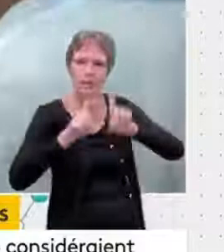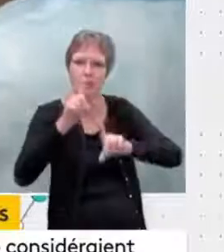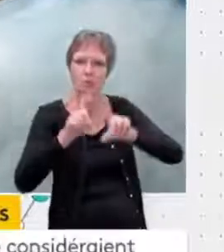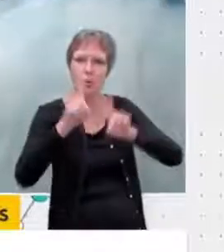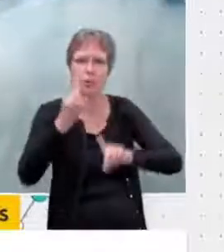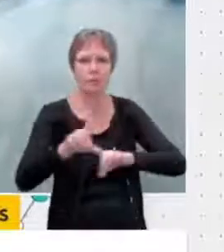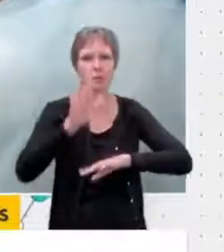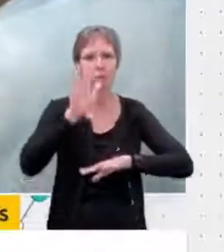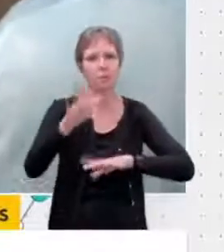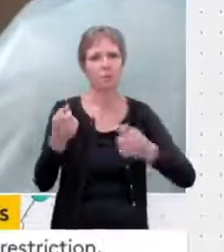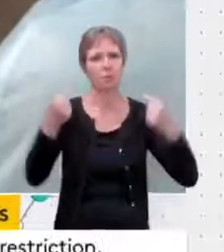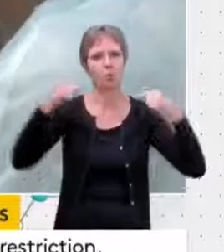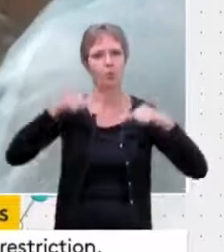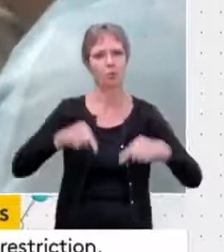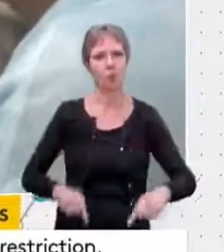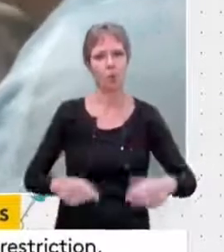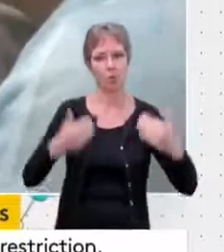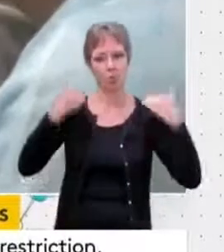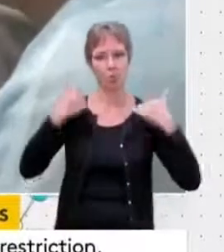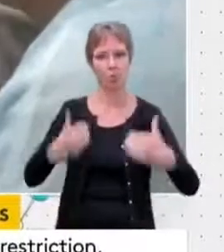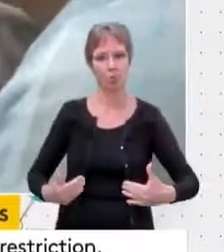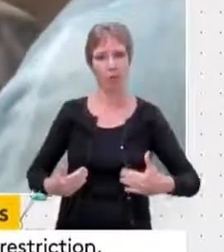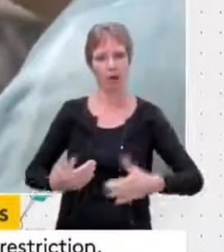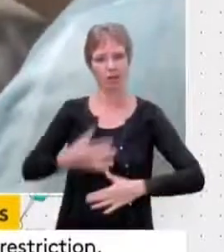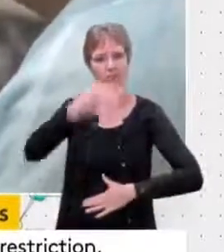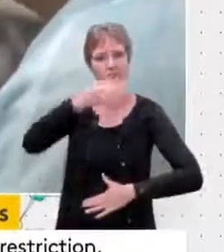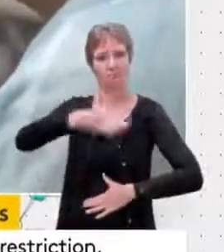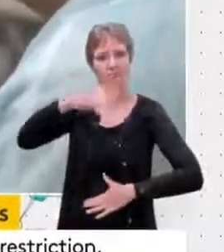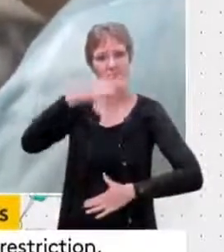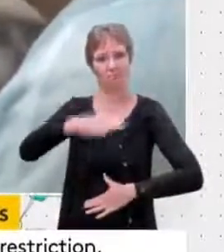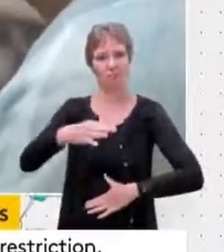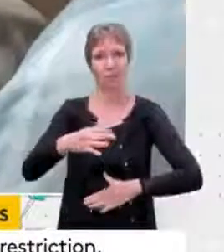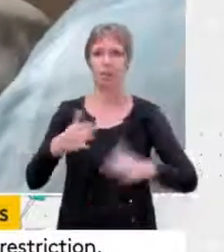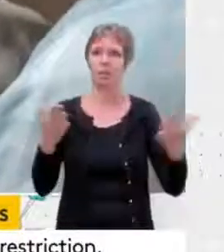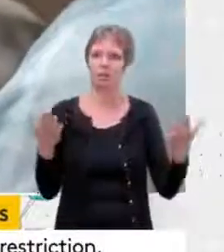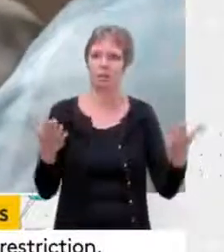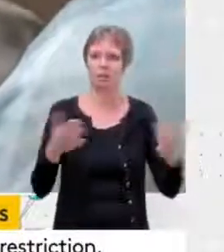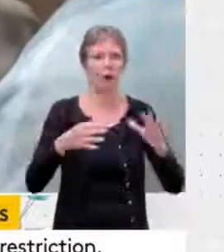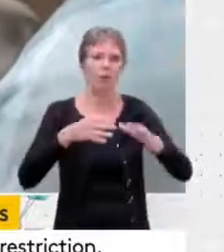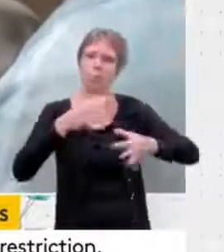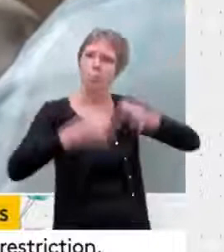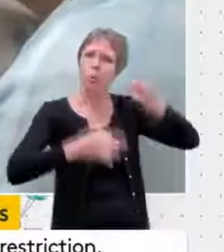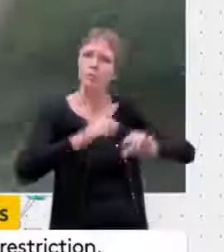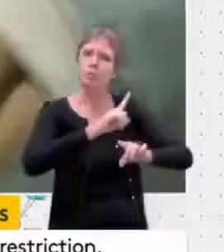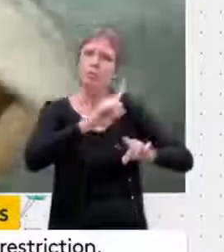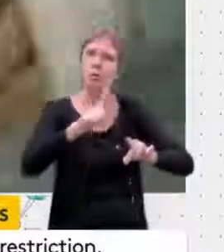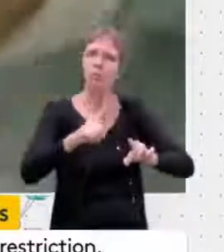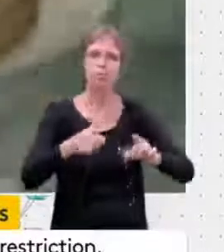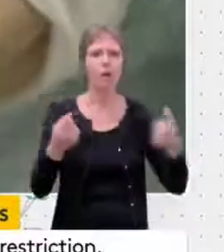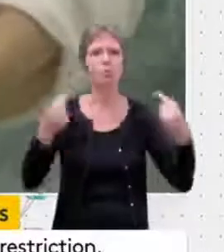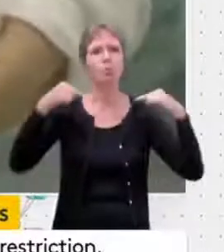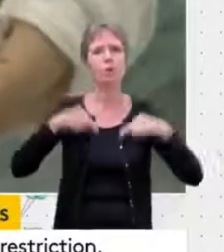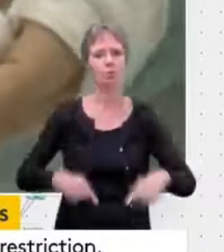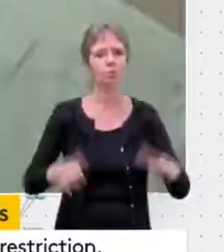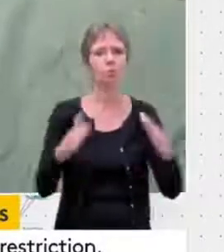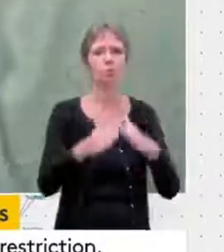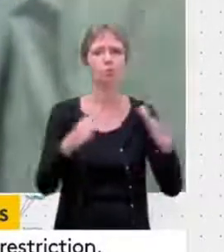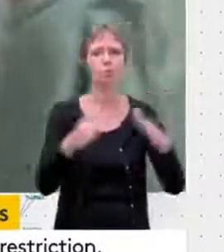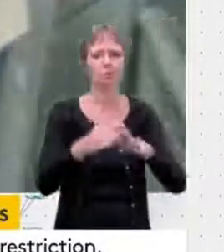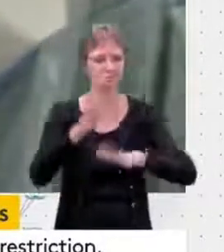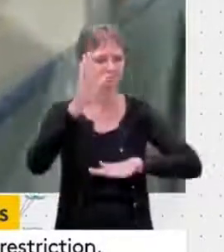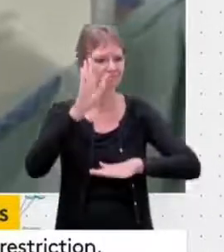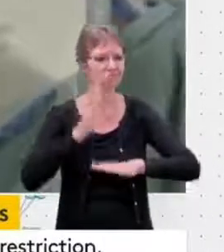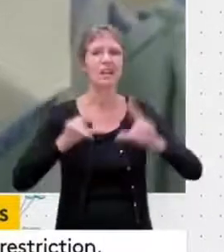questions au gouvernement. Moi-même, je suis intervenue pour demander, encore une fois, on ne fait pas de procès, on demande au gouvernement d'expliquer